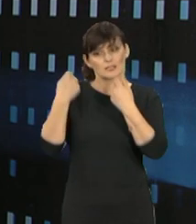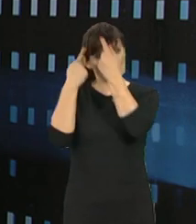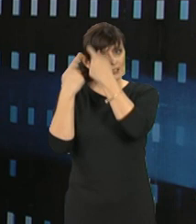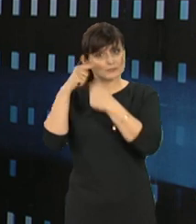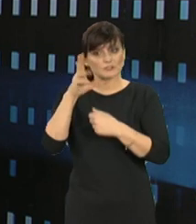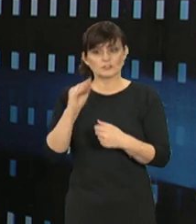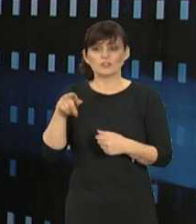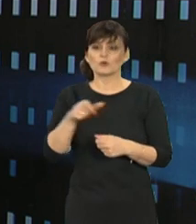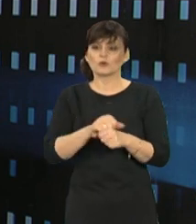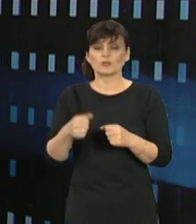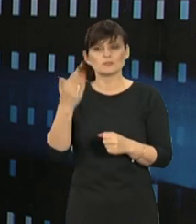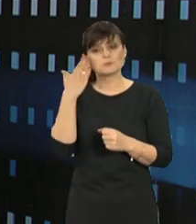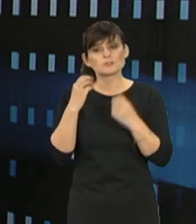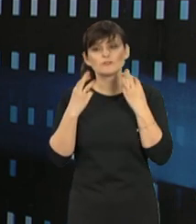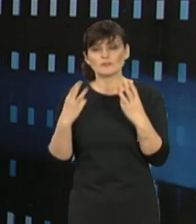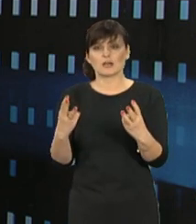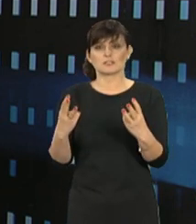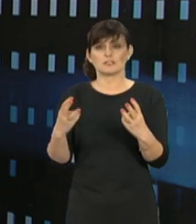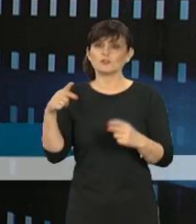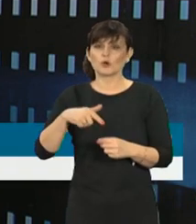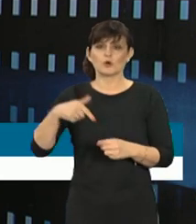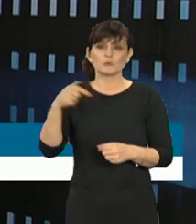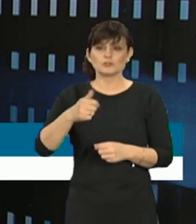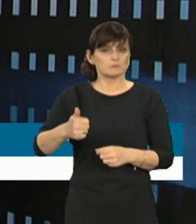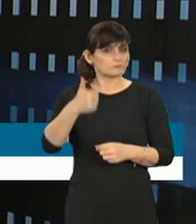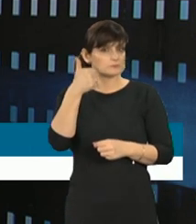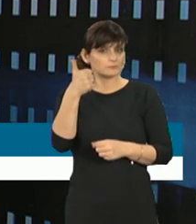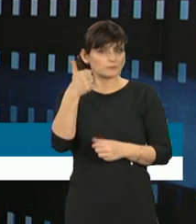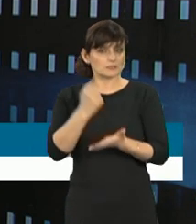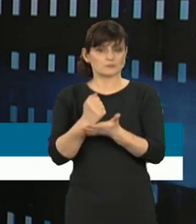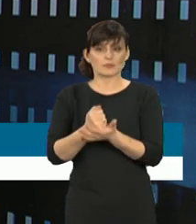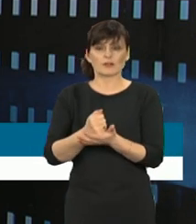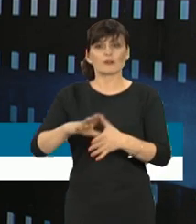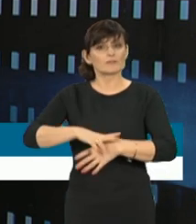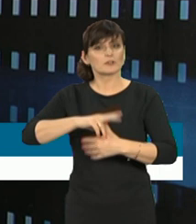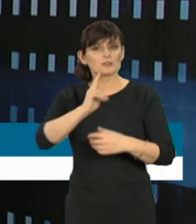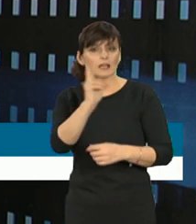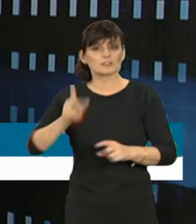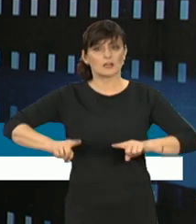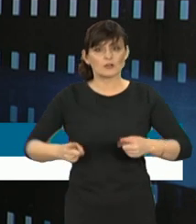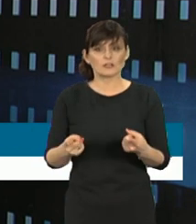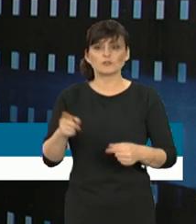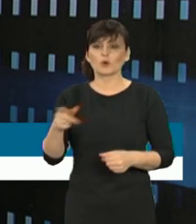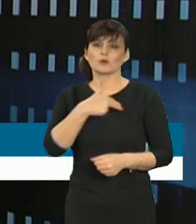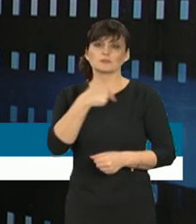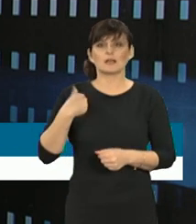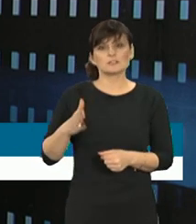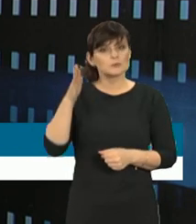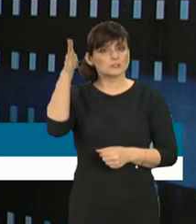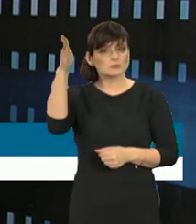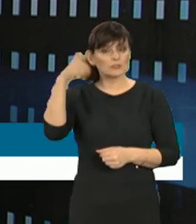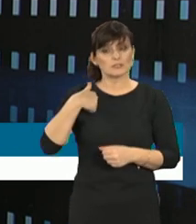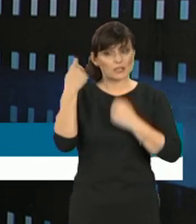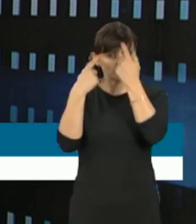myślę, że jest to ważne, powinien to być priorytet w każdej organizacji, no bo to jest nasza przyszłość. Myślę,